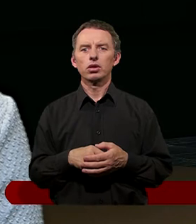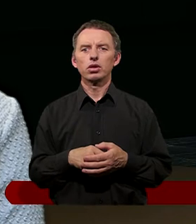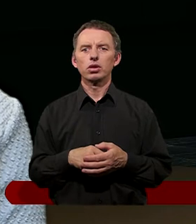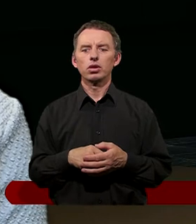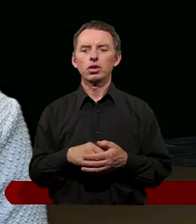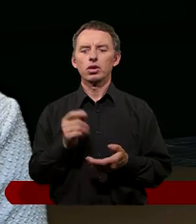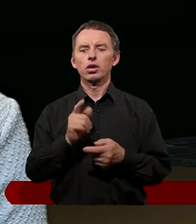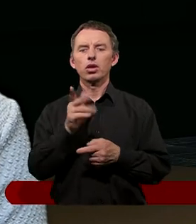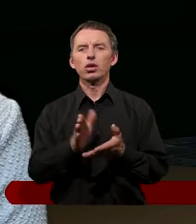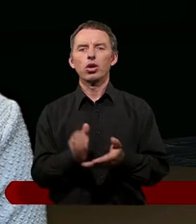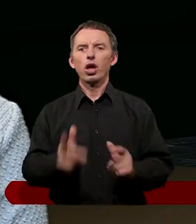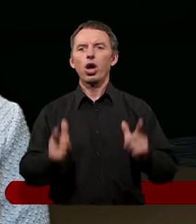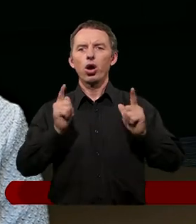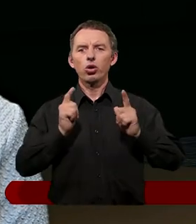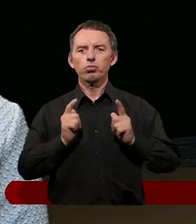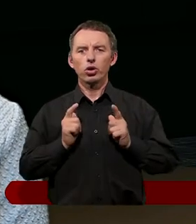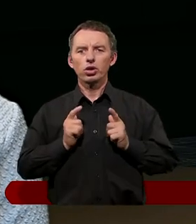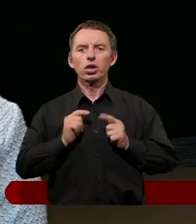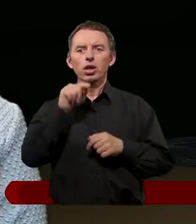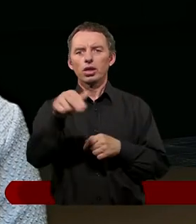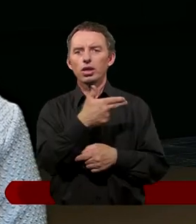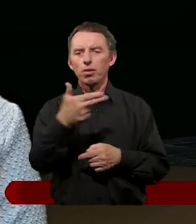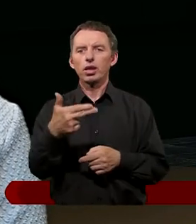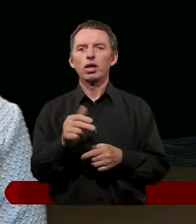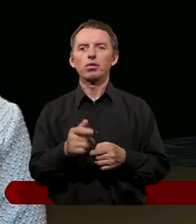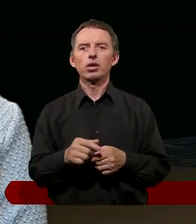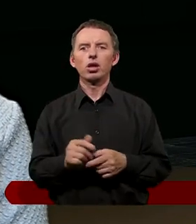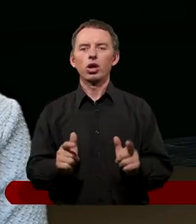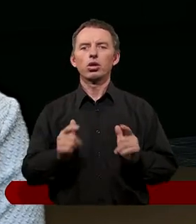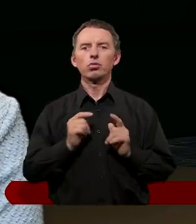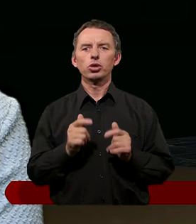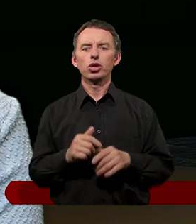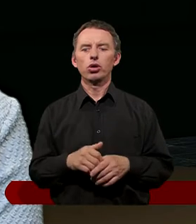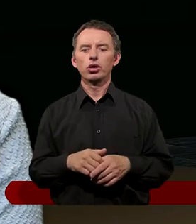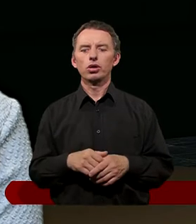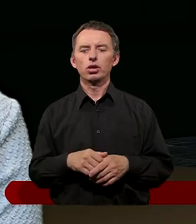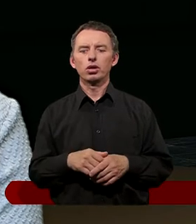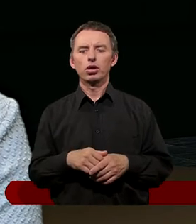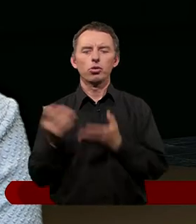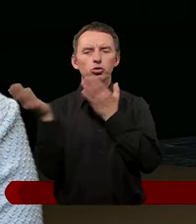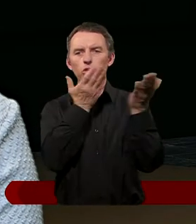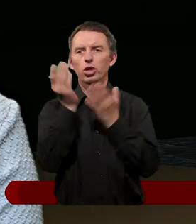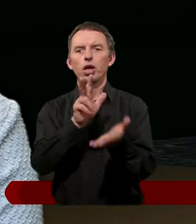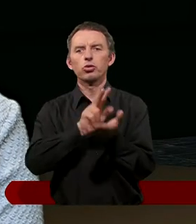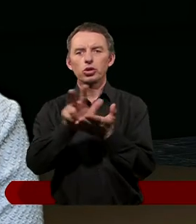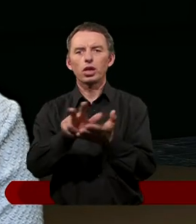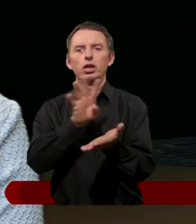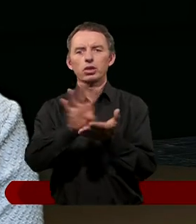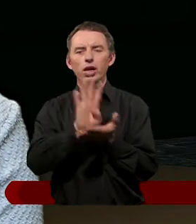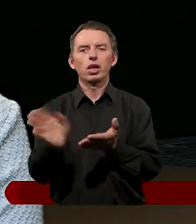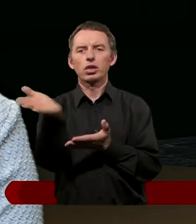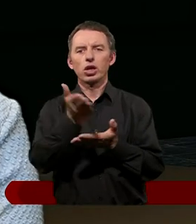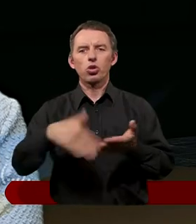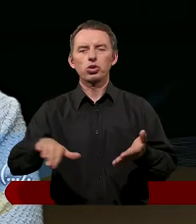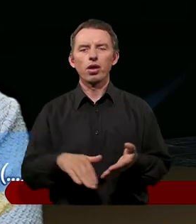sabatem i z tym też odpoczynkiem, i z tym, żeby tym sabatem się tak cieszyć. Przeczytam trzynasty i czternasty